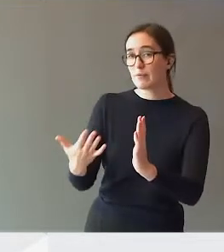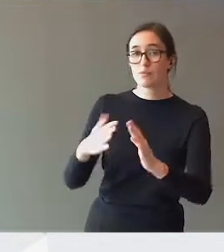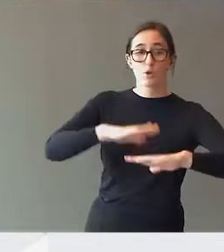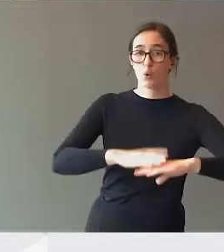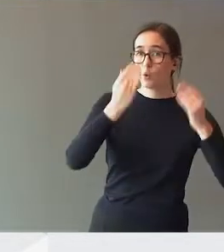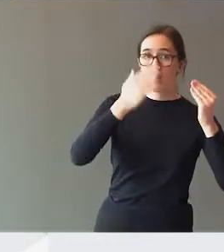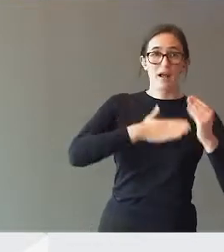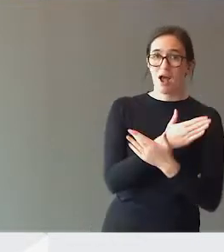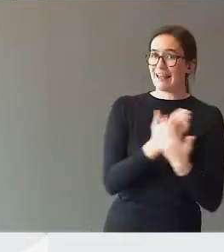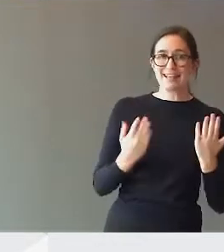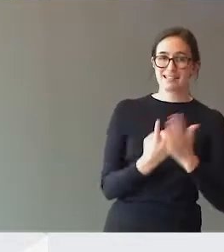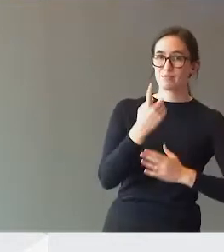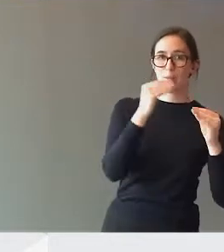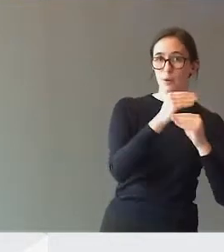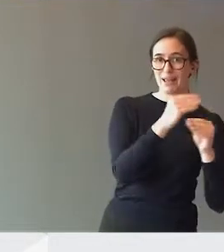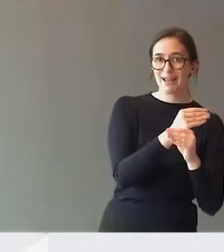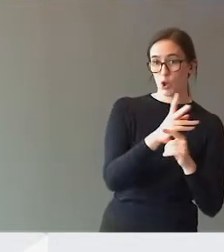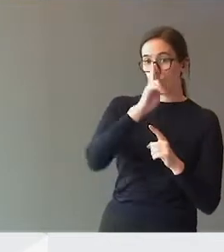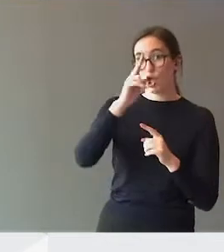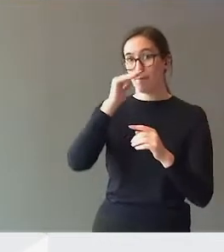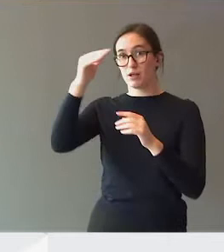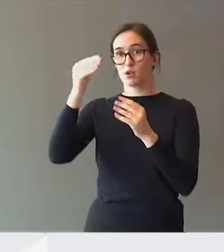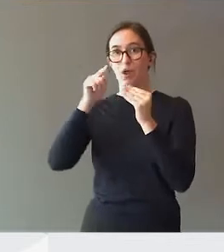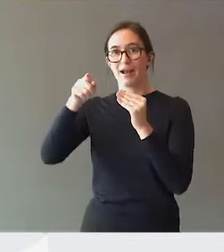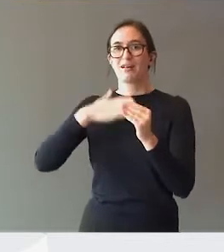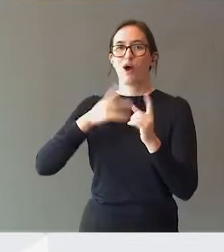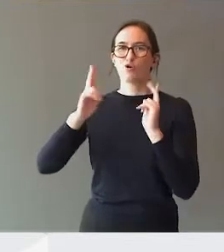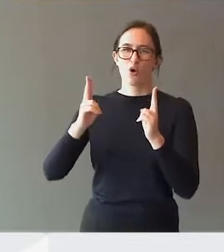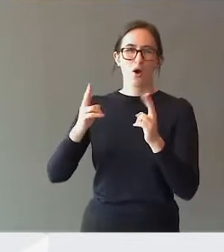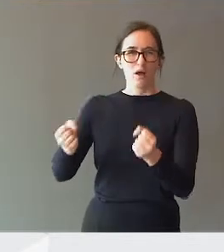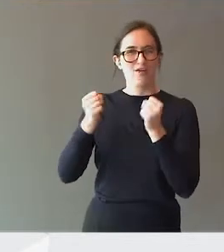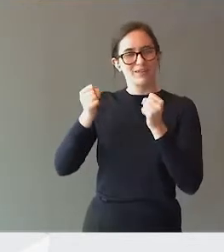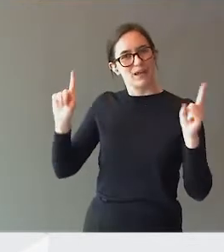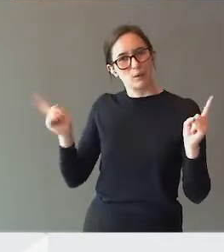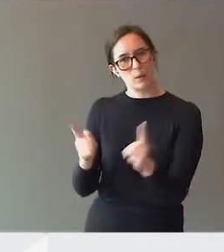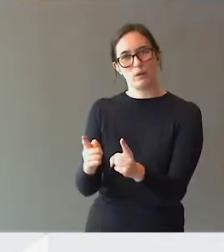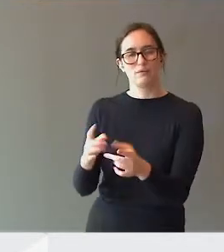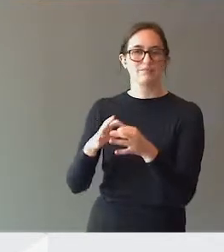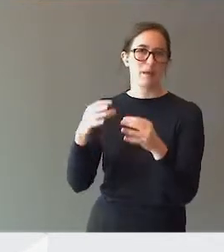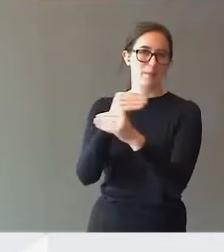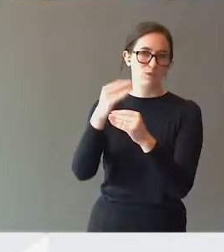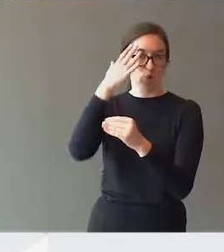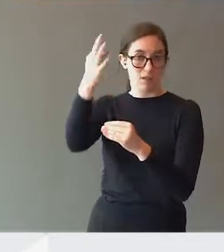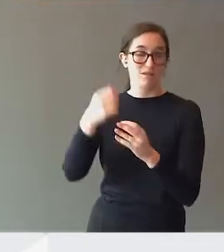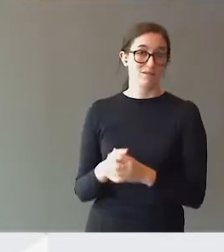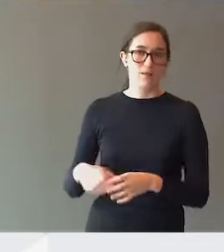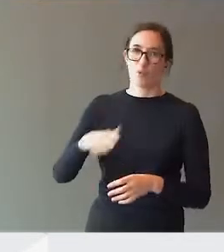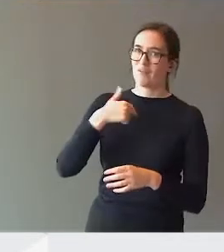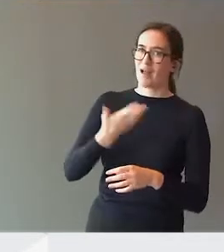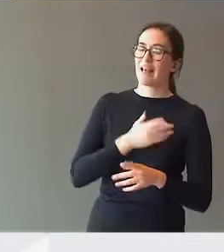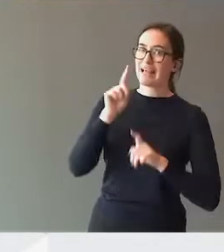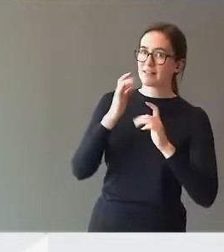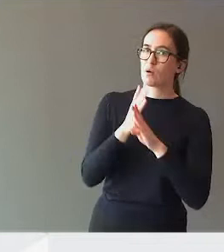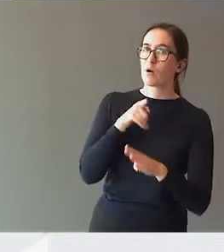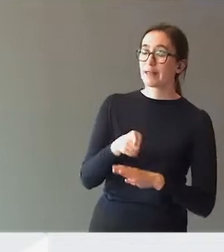grunnutdanningen, og den nye masterutdanningen har kuttet kraftig ned på pedagogisk kompetanse. Og det er vi kjempekritiske til.